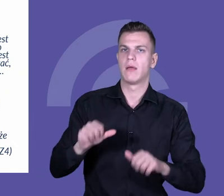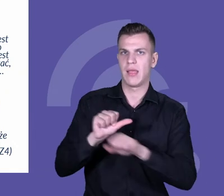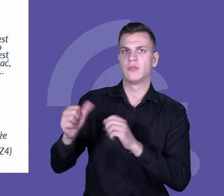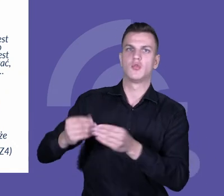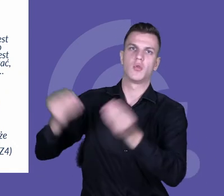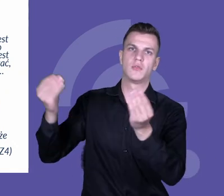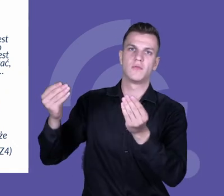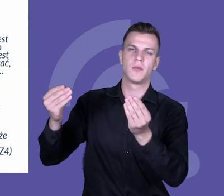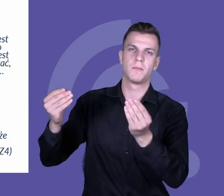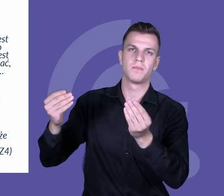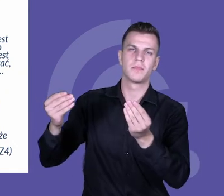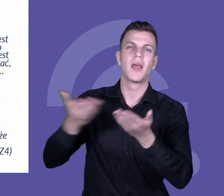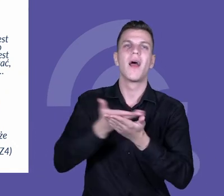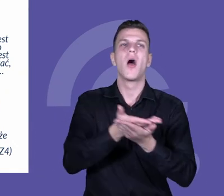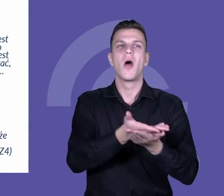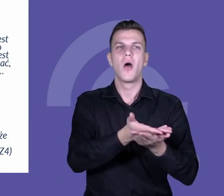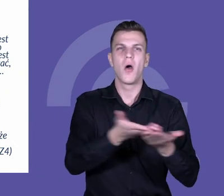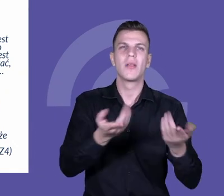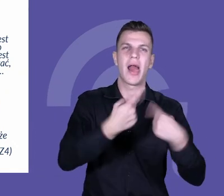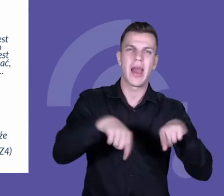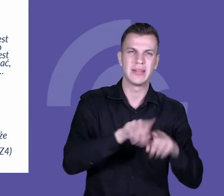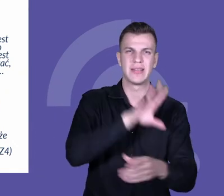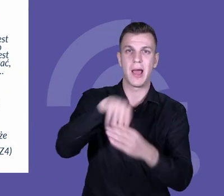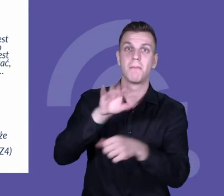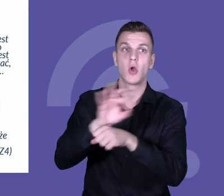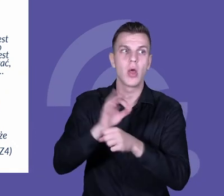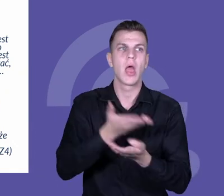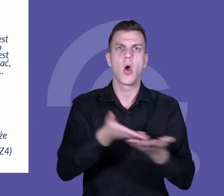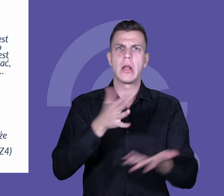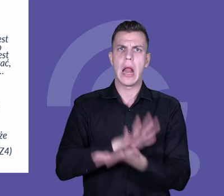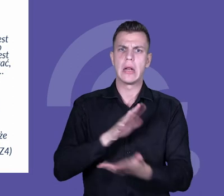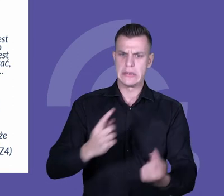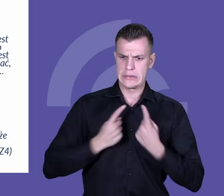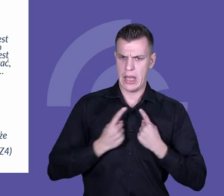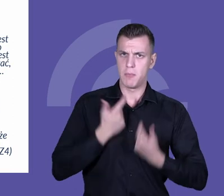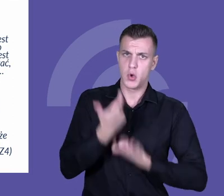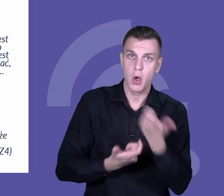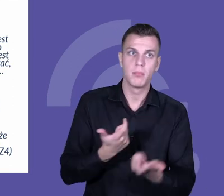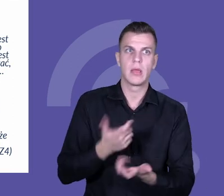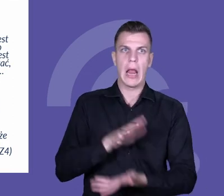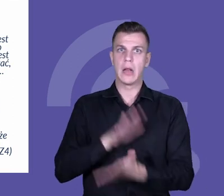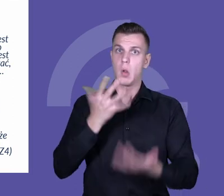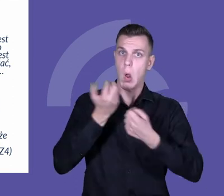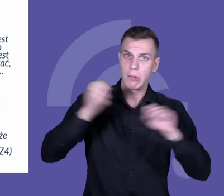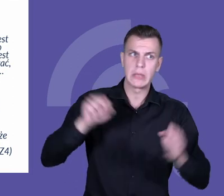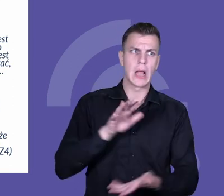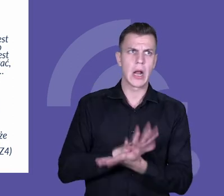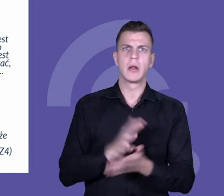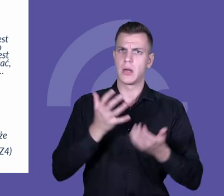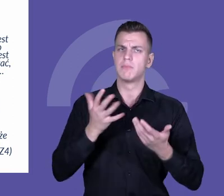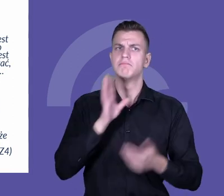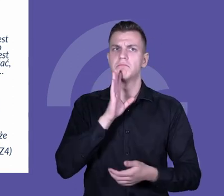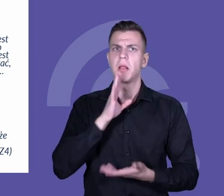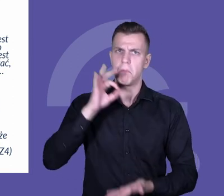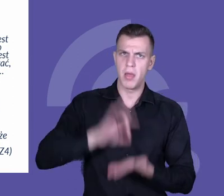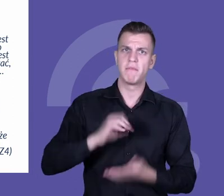projektowych byli bardziej samodzielni, byli też odważniejsi, pewniejsi siebie i potrafili dbać o